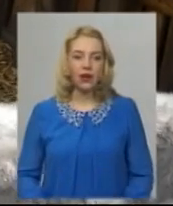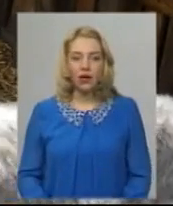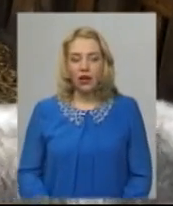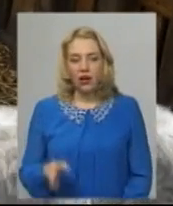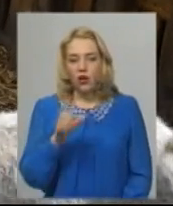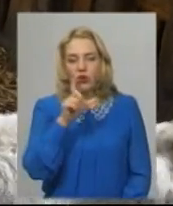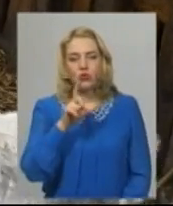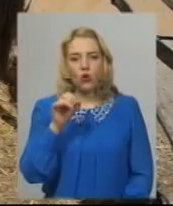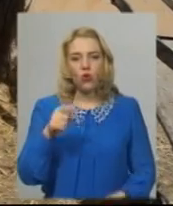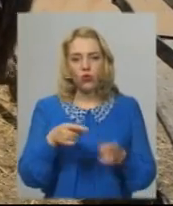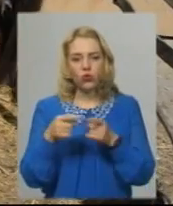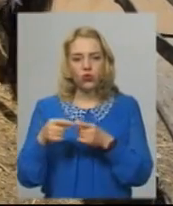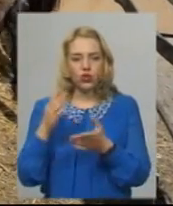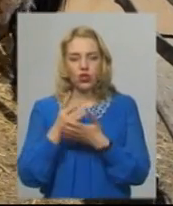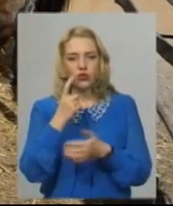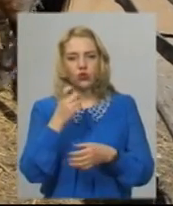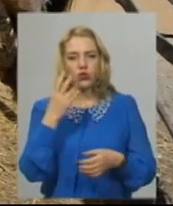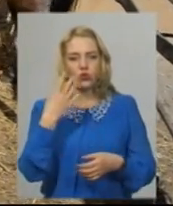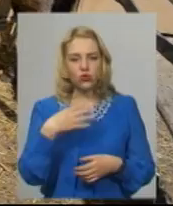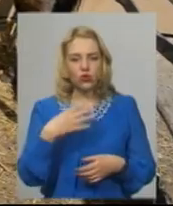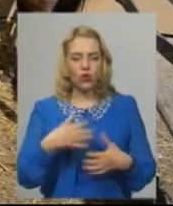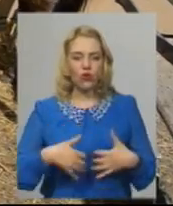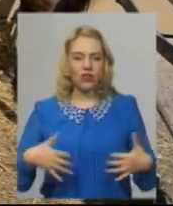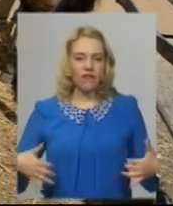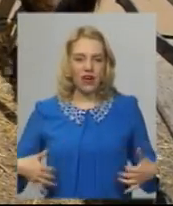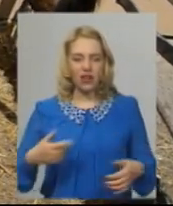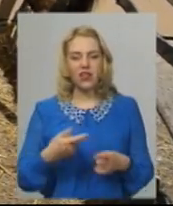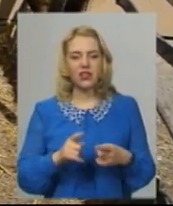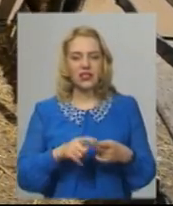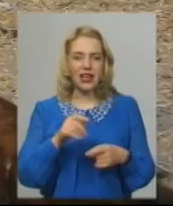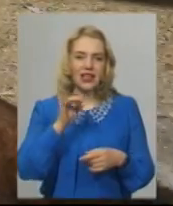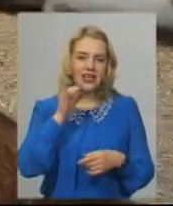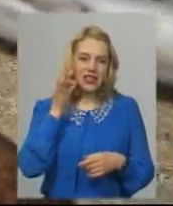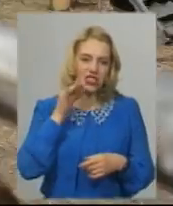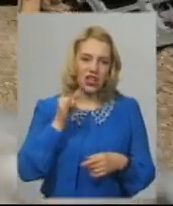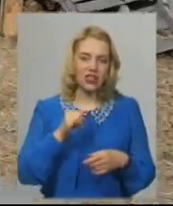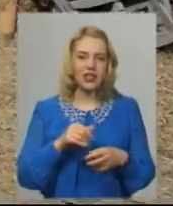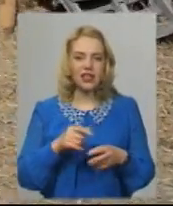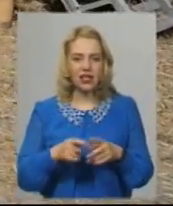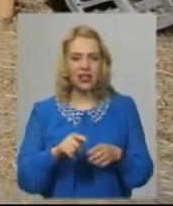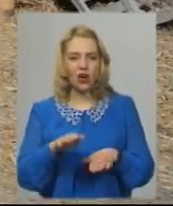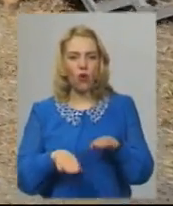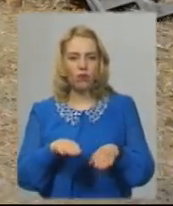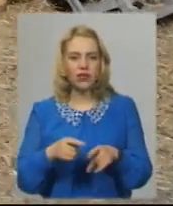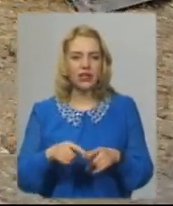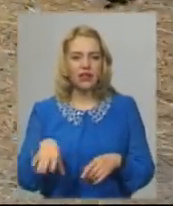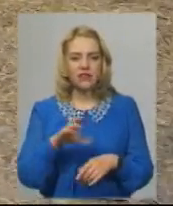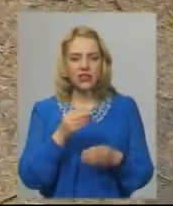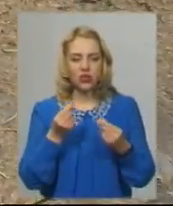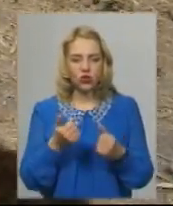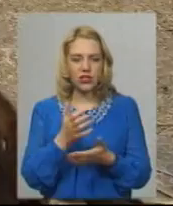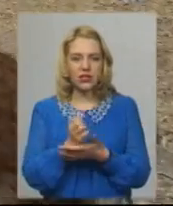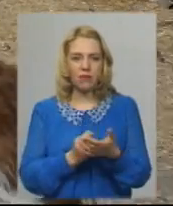зоокуточку проживає 140 тварин. Це хижаки та парнокопитні. За словами керівника центру Сергія Пальохіна, усі кошти та